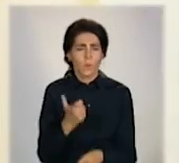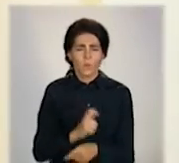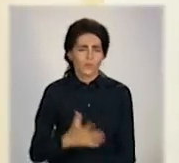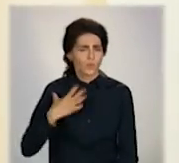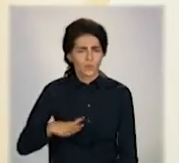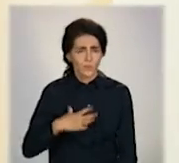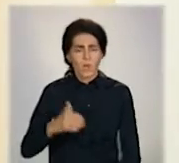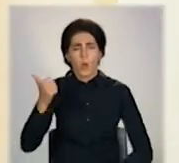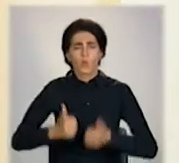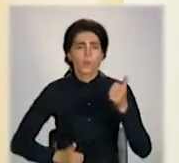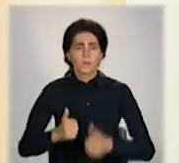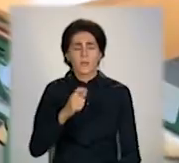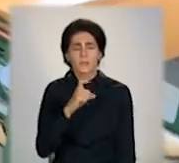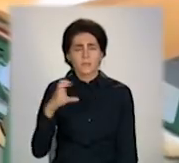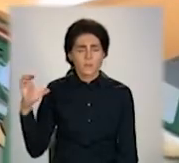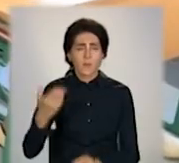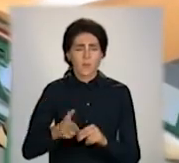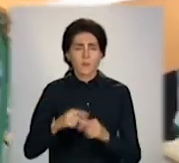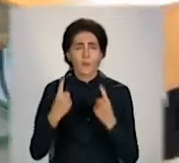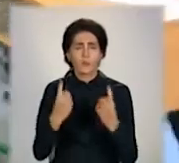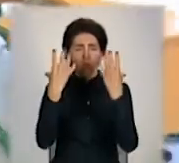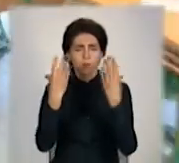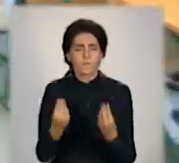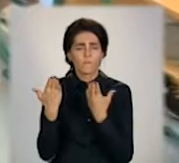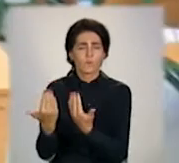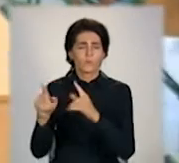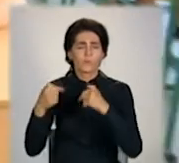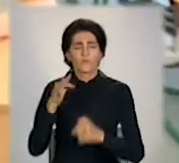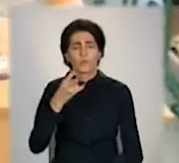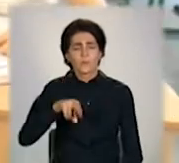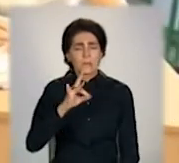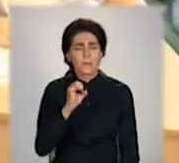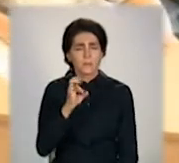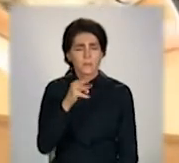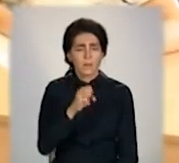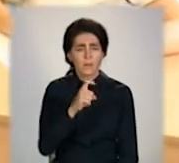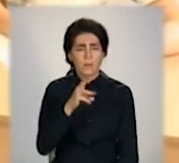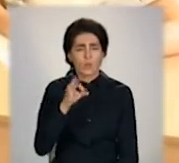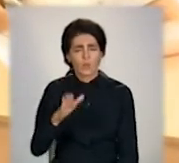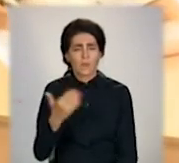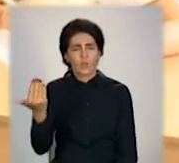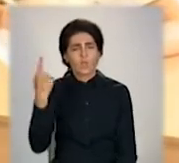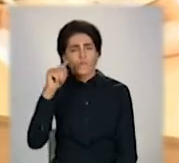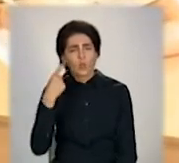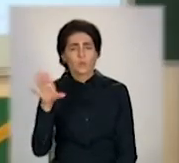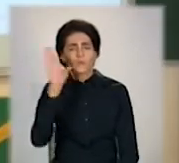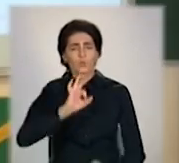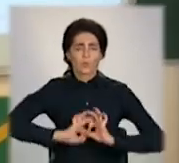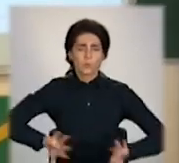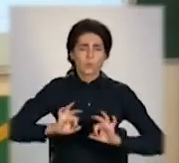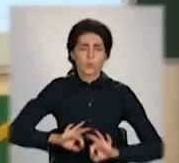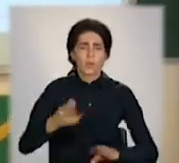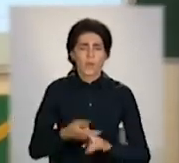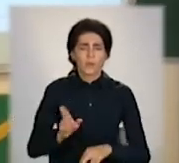Конкурс есе один день ініціював фонд Ріната Ахметова. А надихати школярів на творчі сповіді у Гришине приїхав